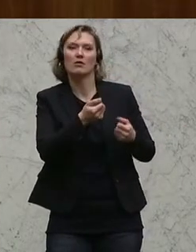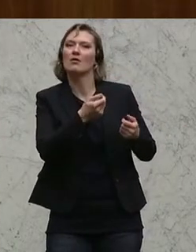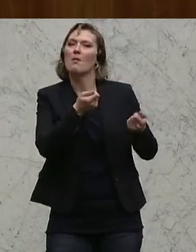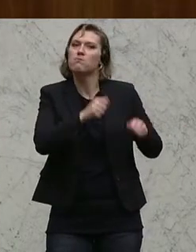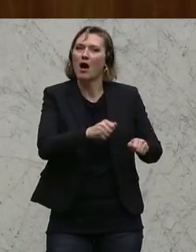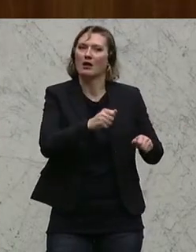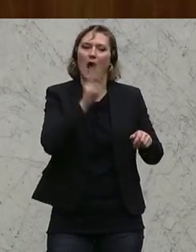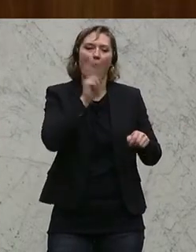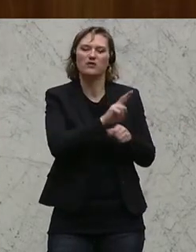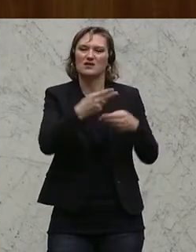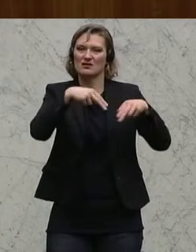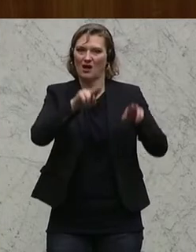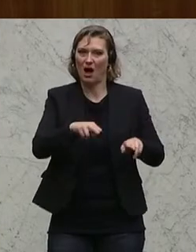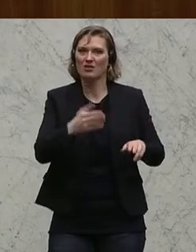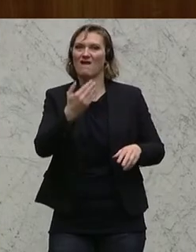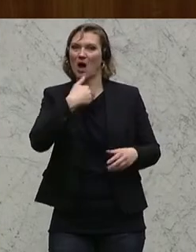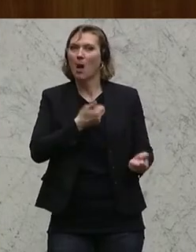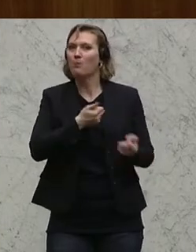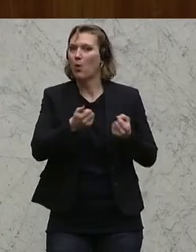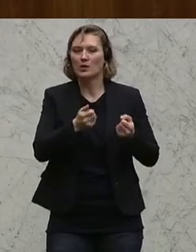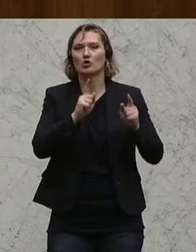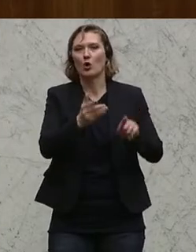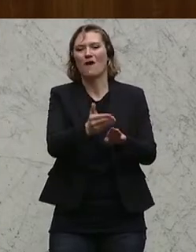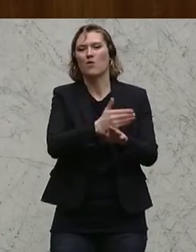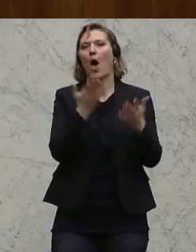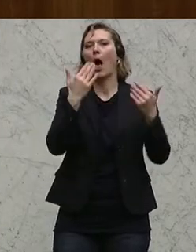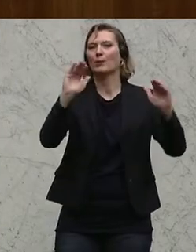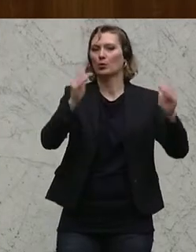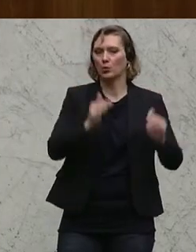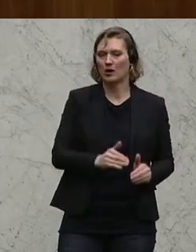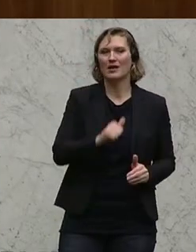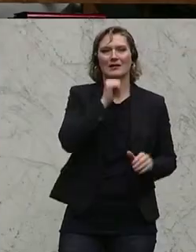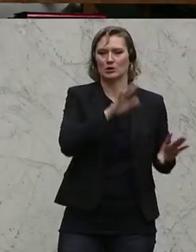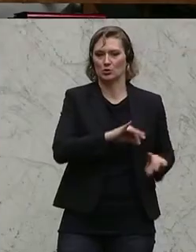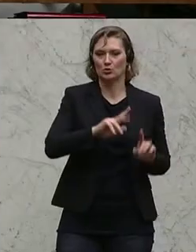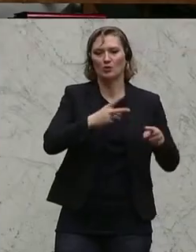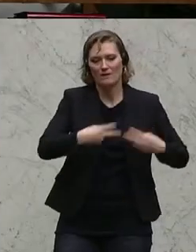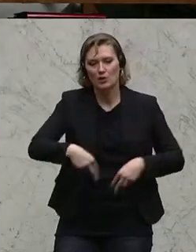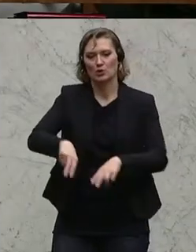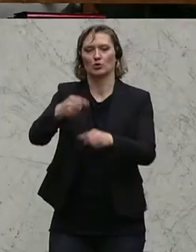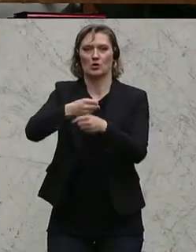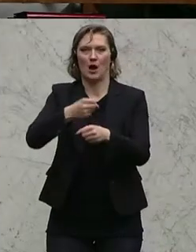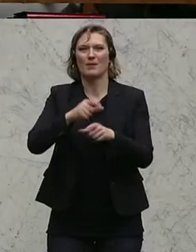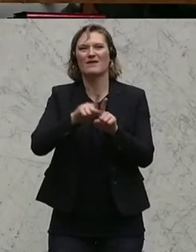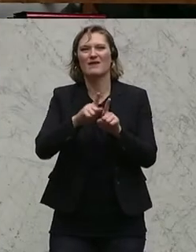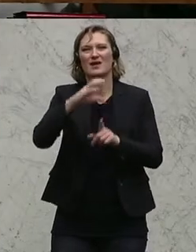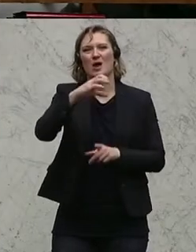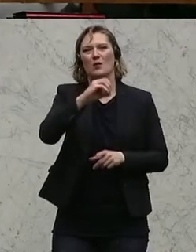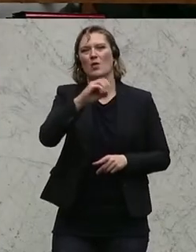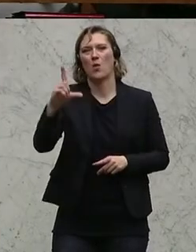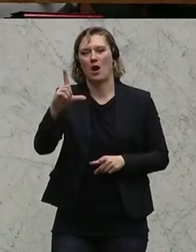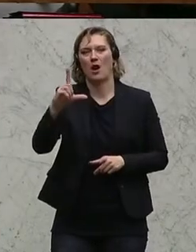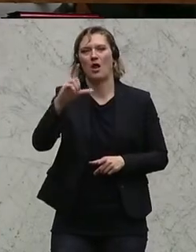einer Bank beschäftigt sind. Das soll letzten Endes das Ziel dieses Ausschusses sein, eine Entflechtung von Bankenwelt und Politik.